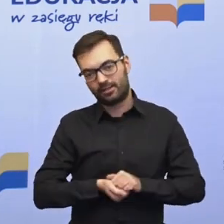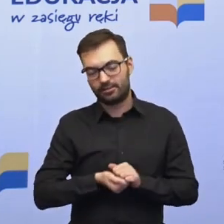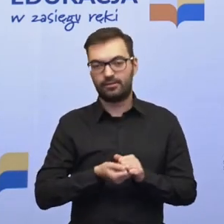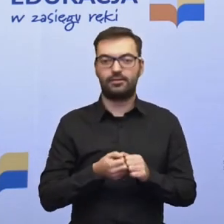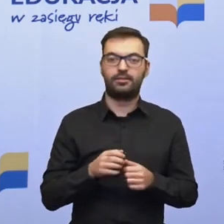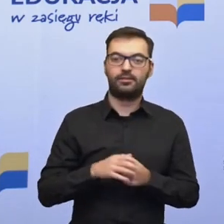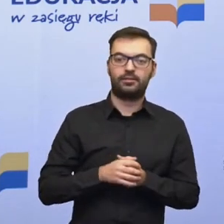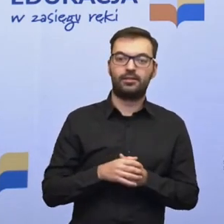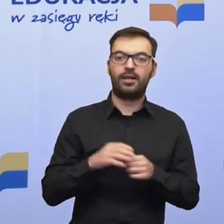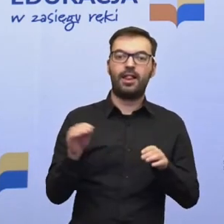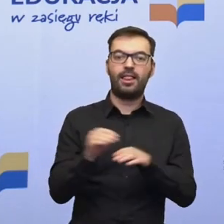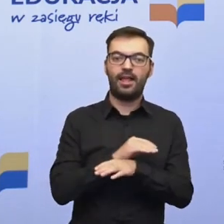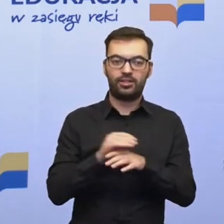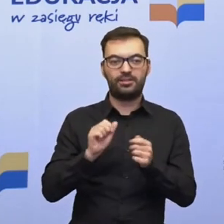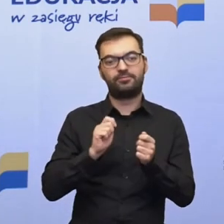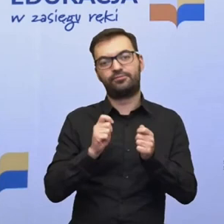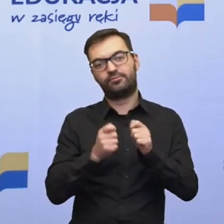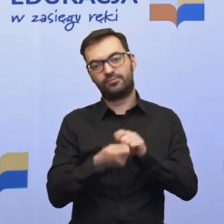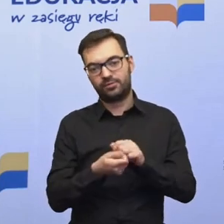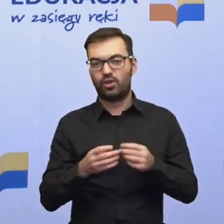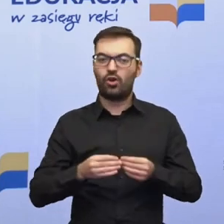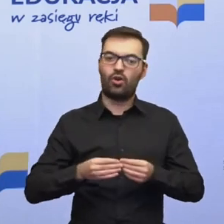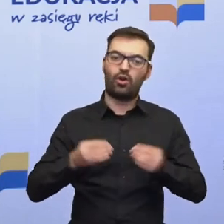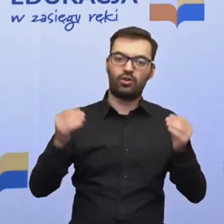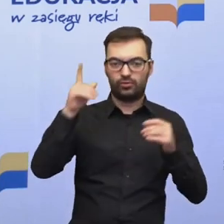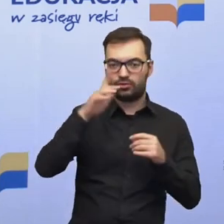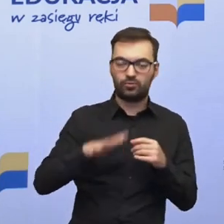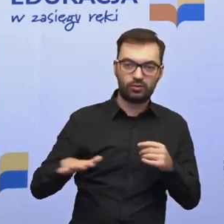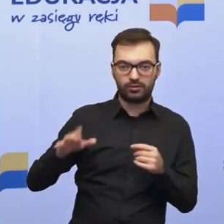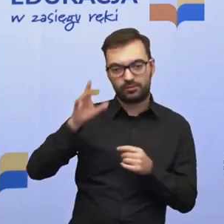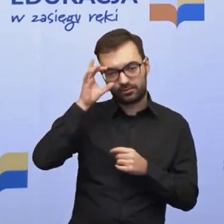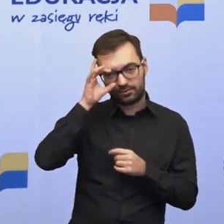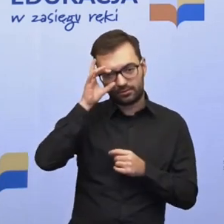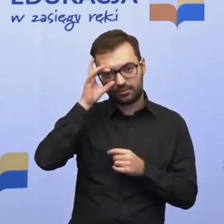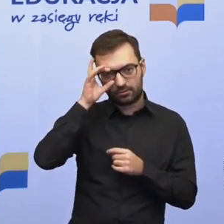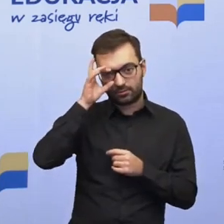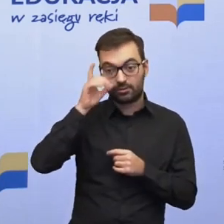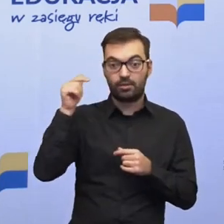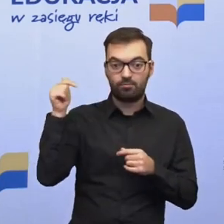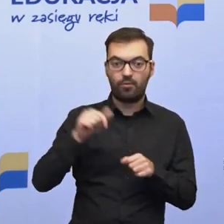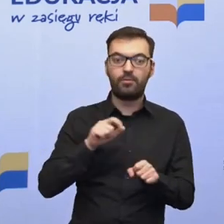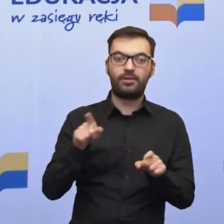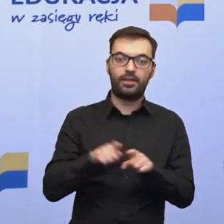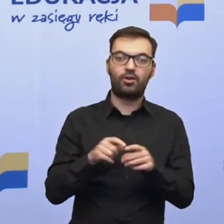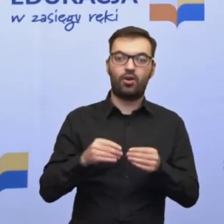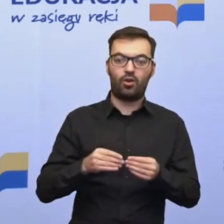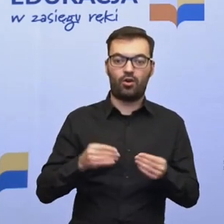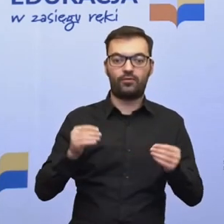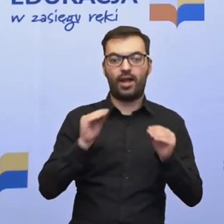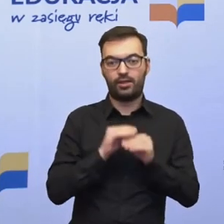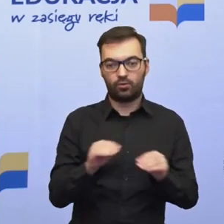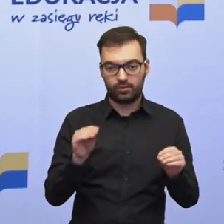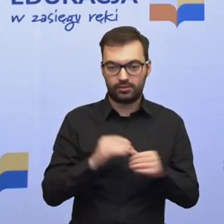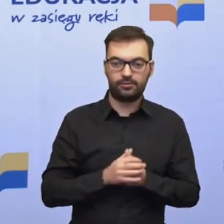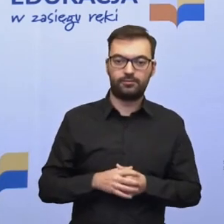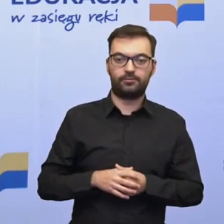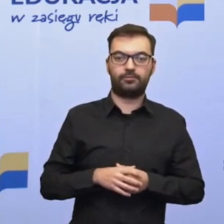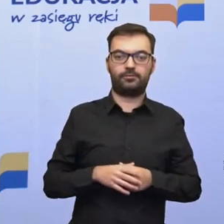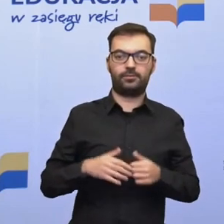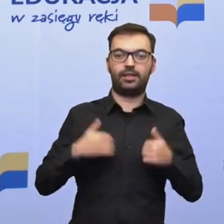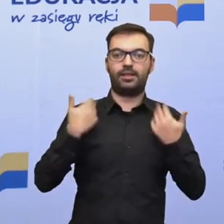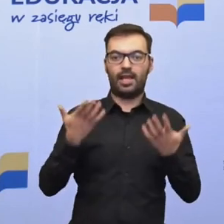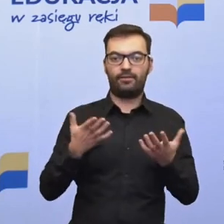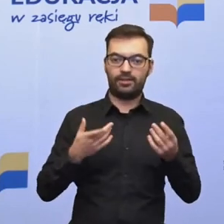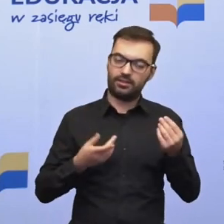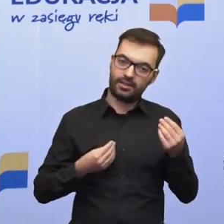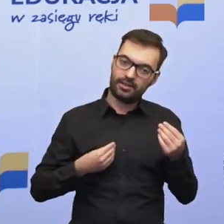leczenia, rozwija się społeczeństwo. To rozwijać się też powinna edukacja i powinna dawać jak